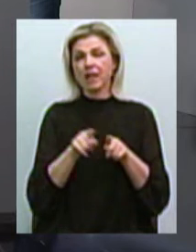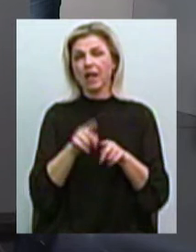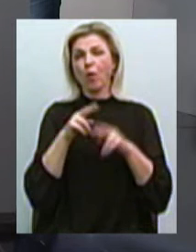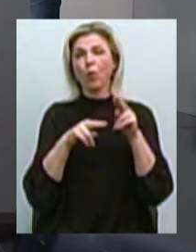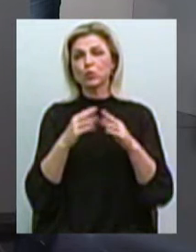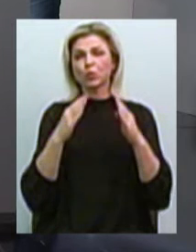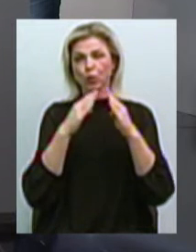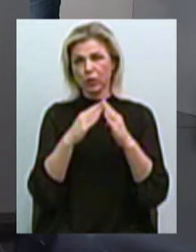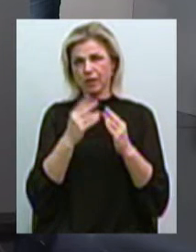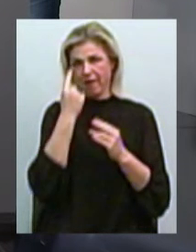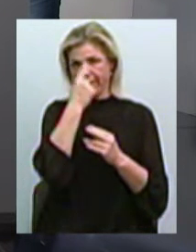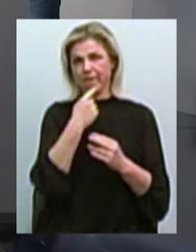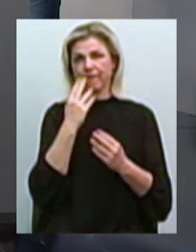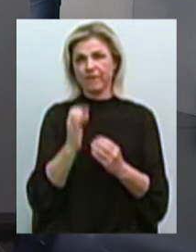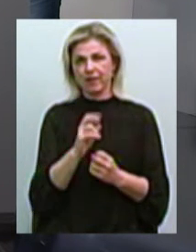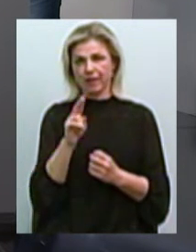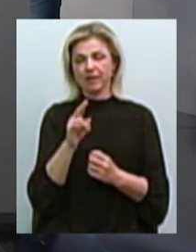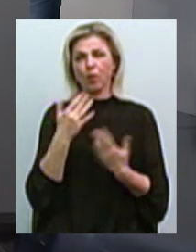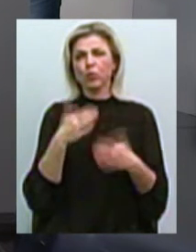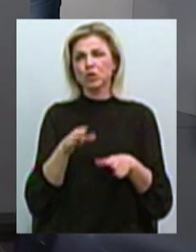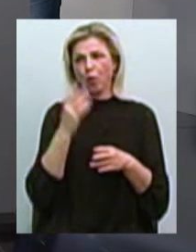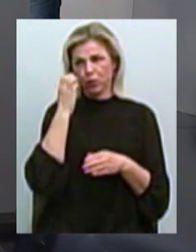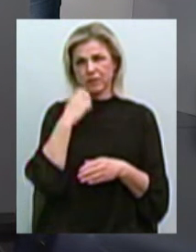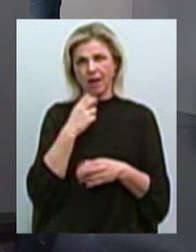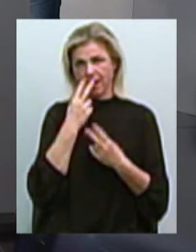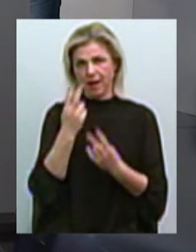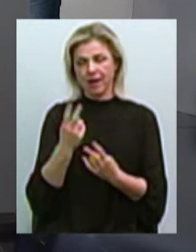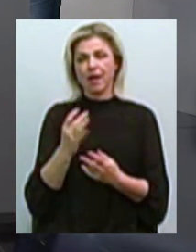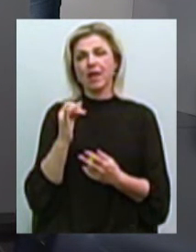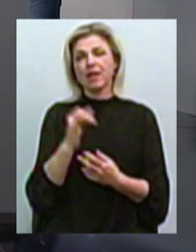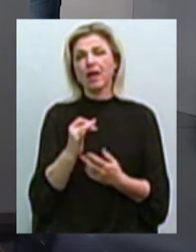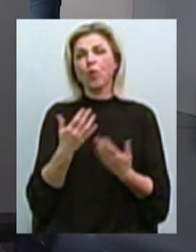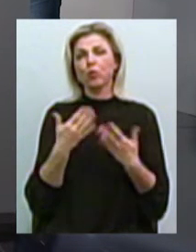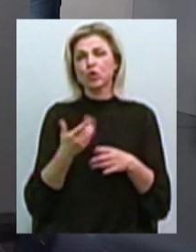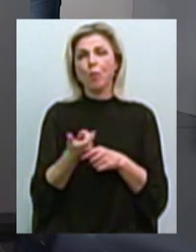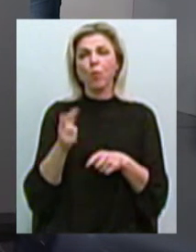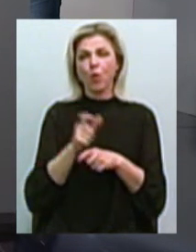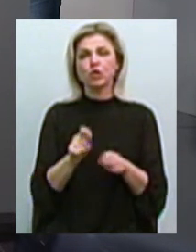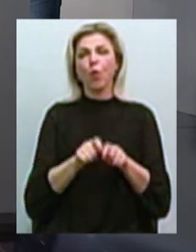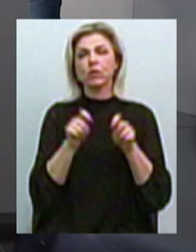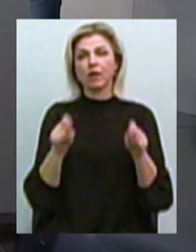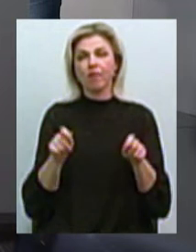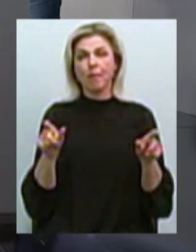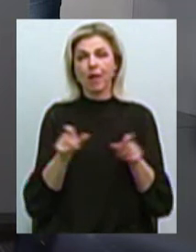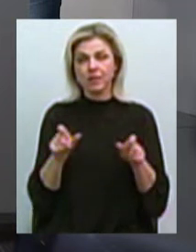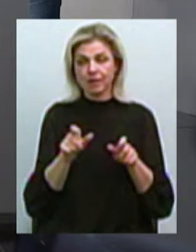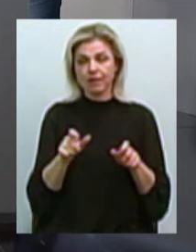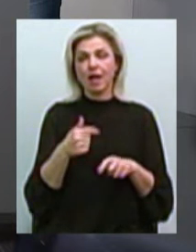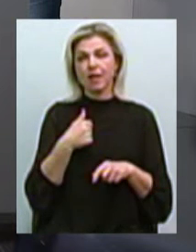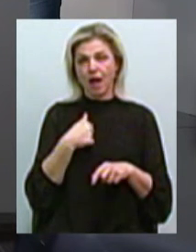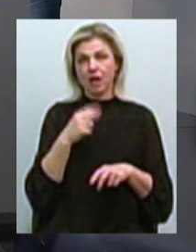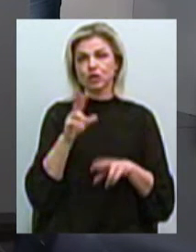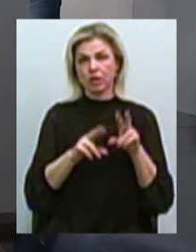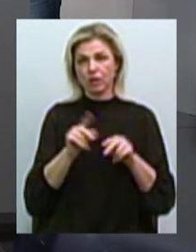-внішньому виду, і морально устаріли, і, в принципі, якби, все більше відкривається магазинів. Ну, якби, я считаю, що в них